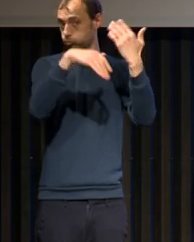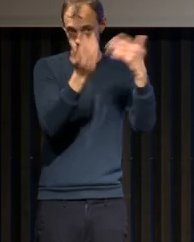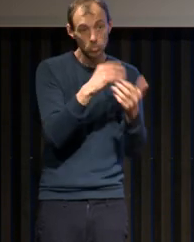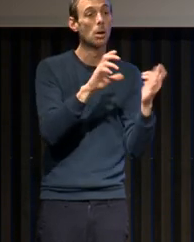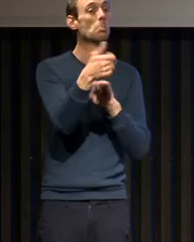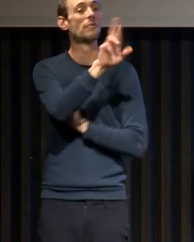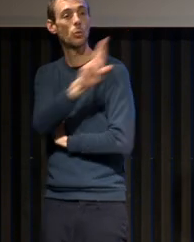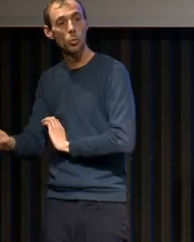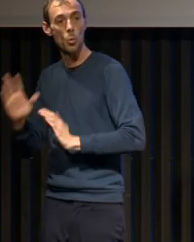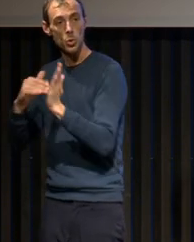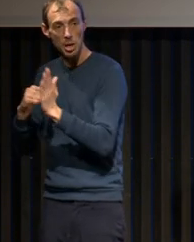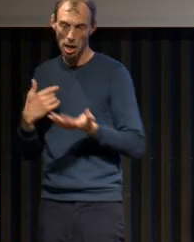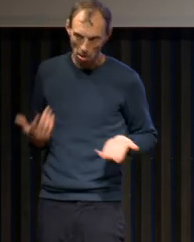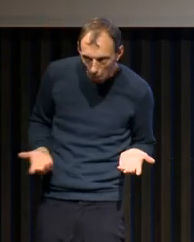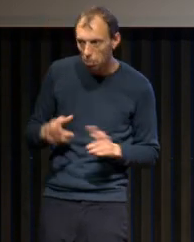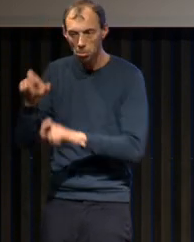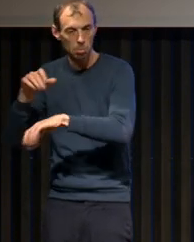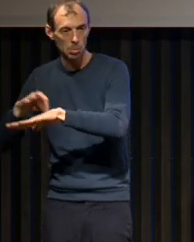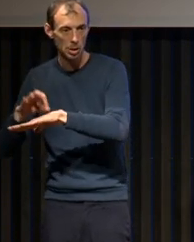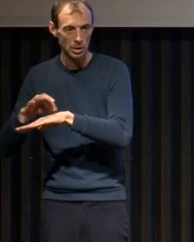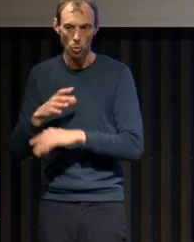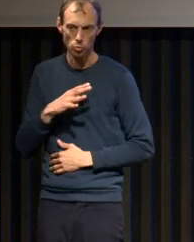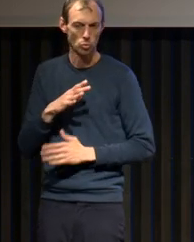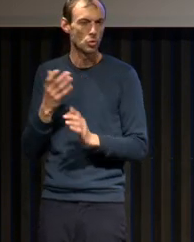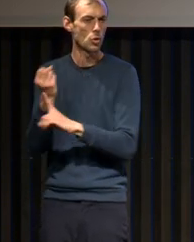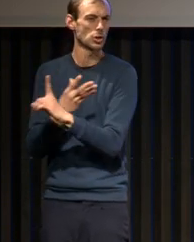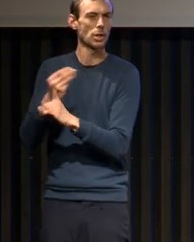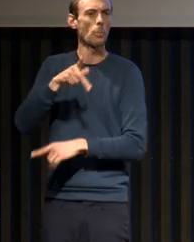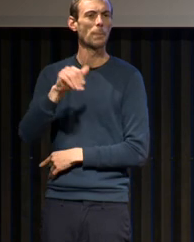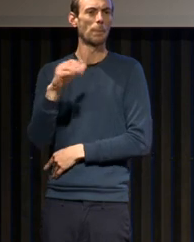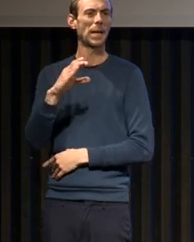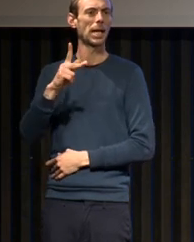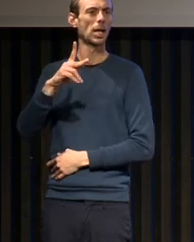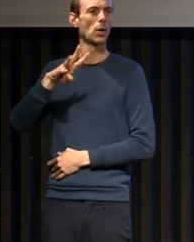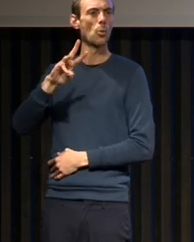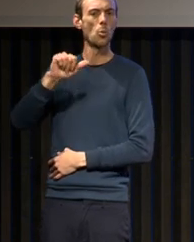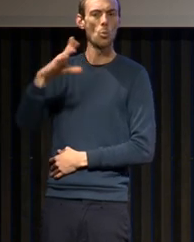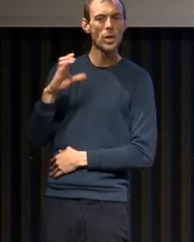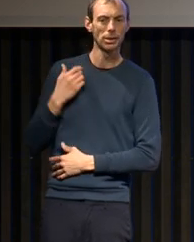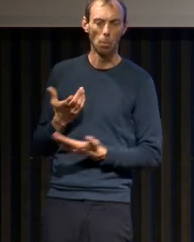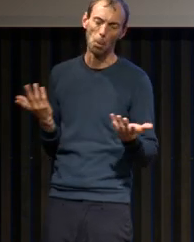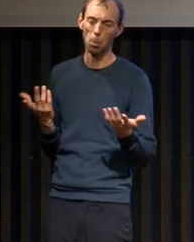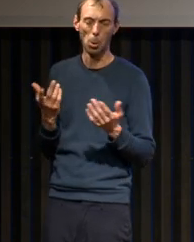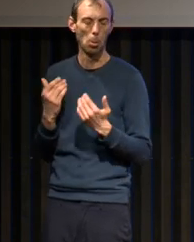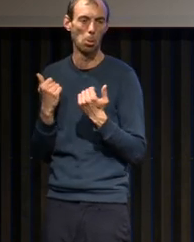étude de patients qui ont un syndrome de Picouic. Et il propose un article humble.